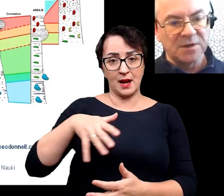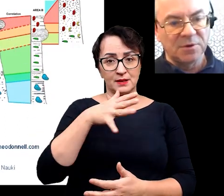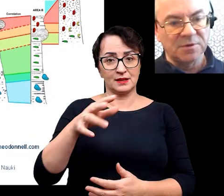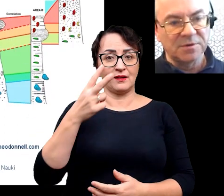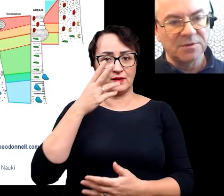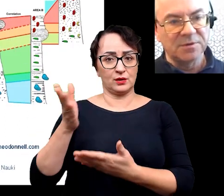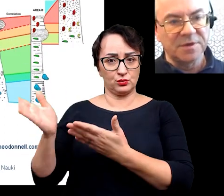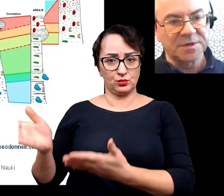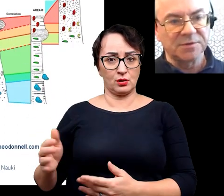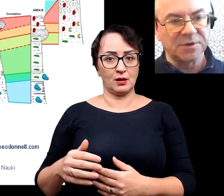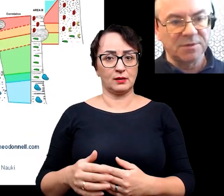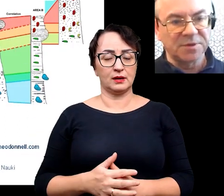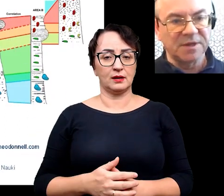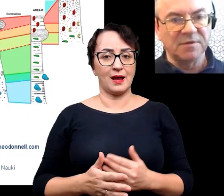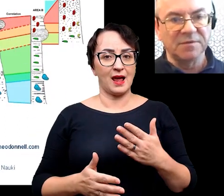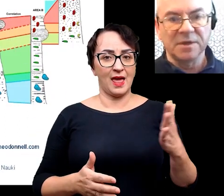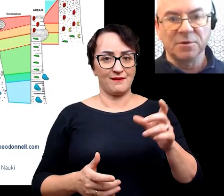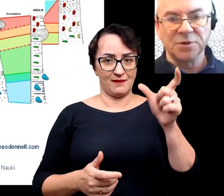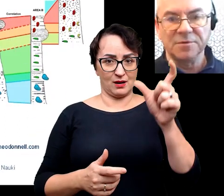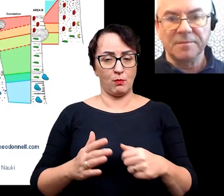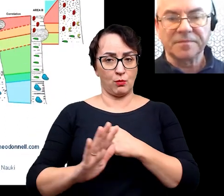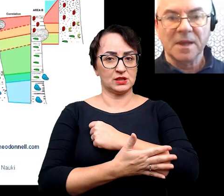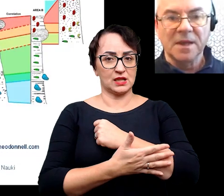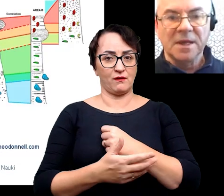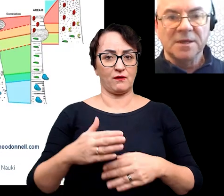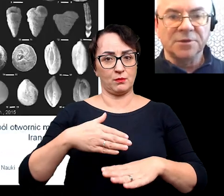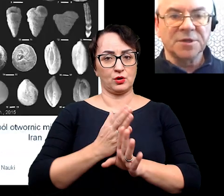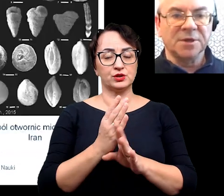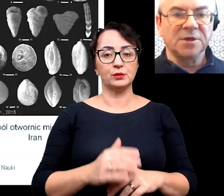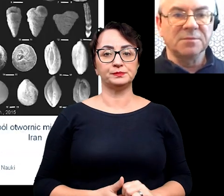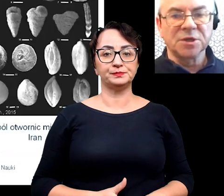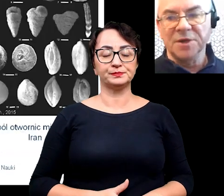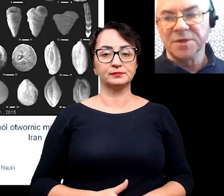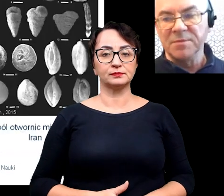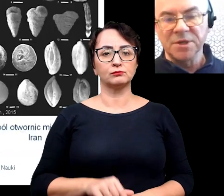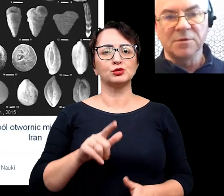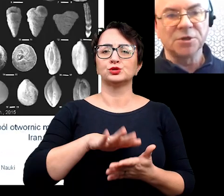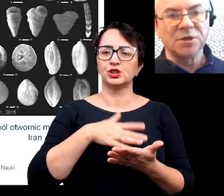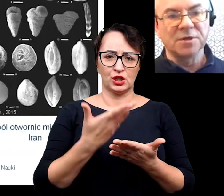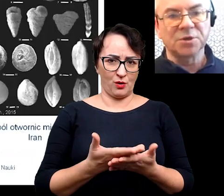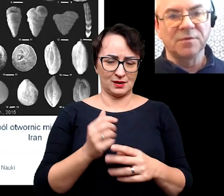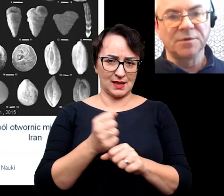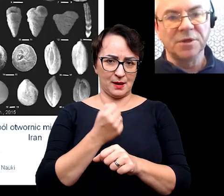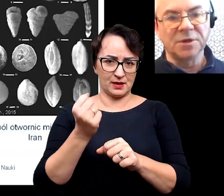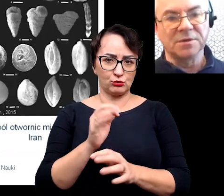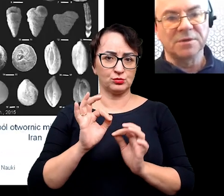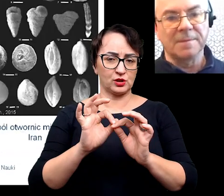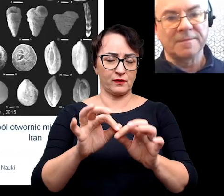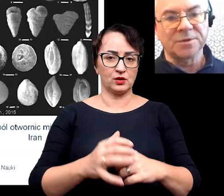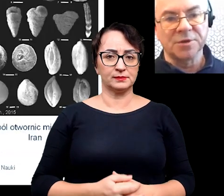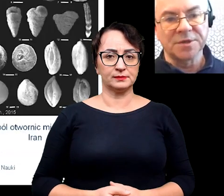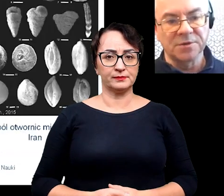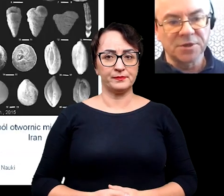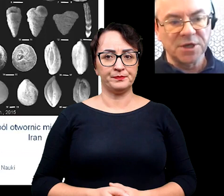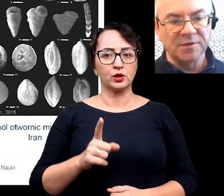widoczny po lewej stronie, taki podstawowy podział. No to są takie przykłady skamieniałości przewodnich